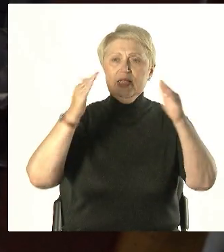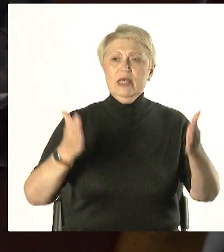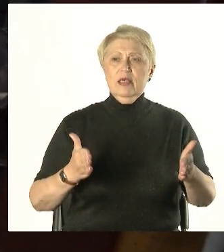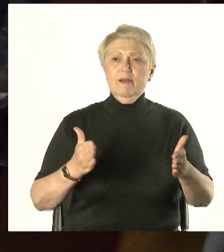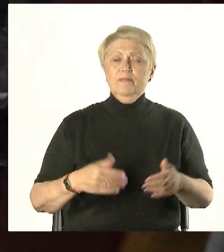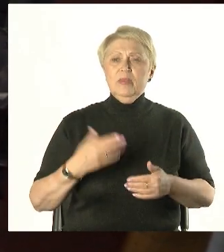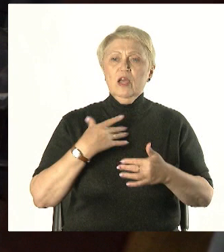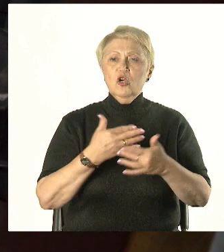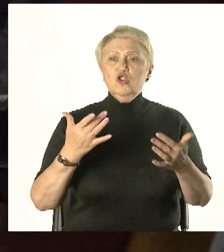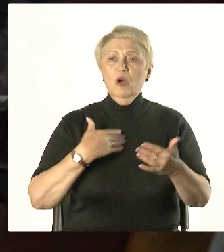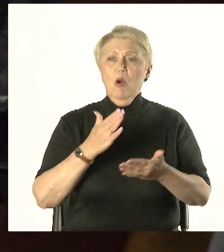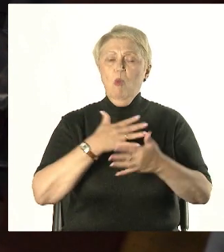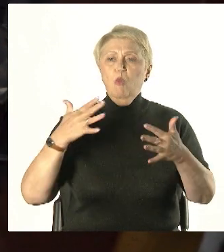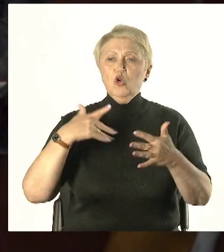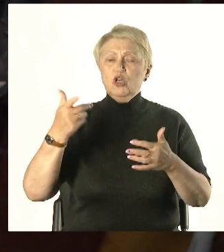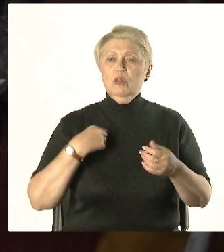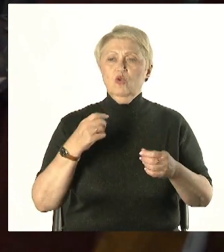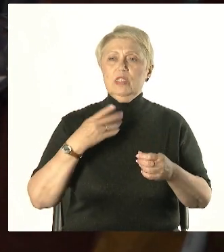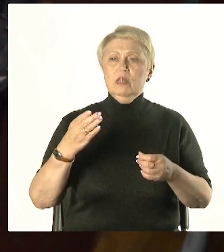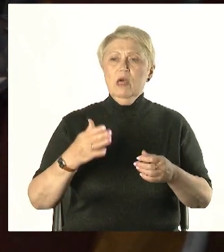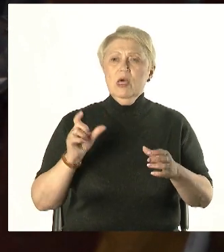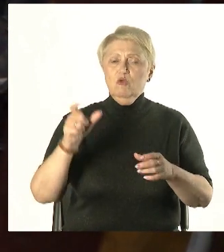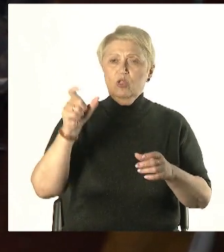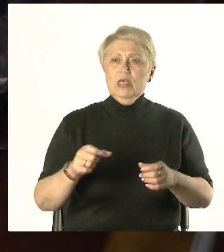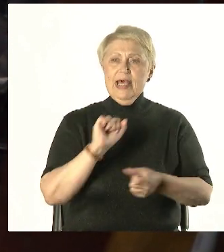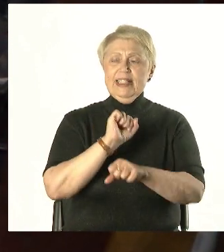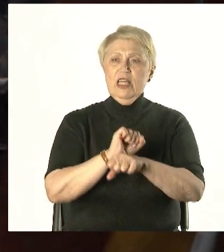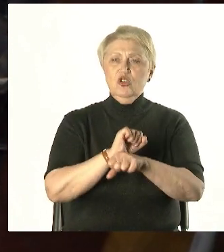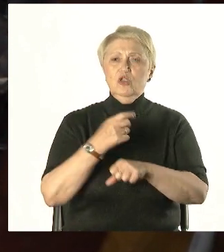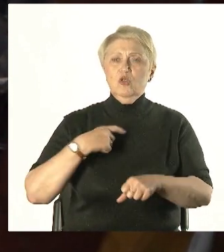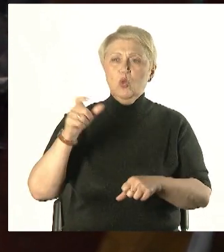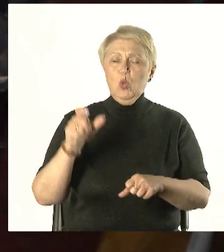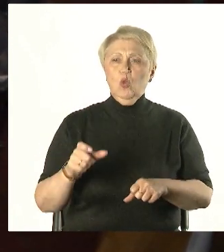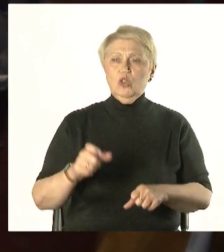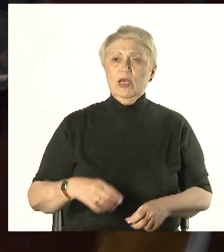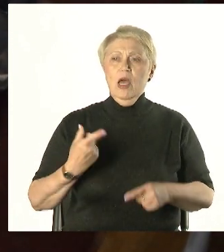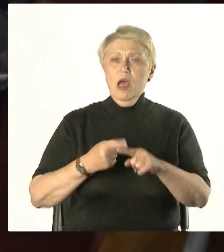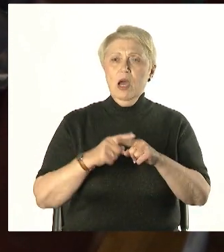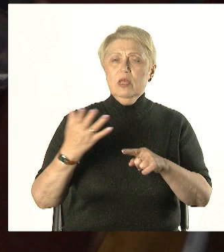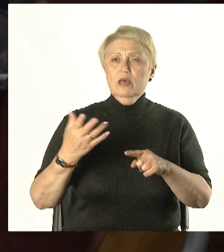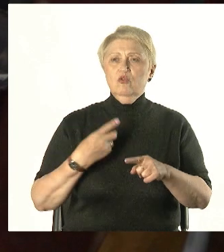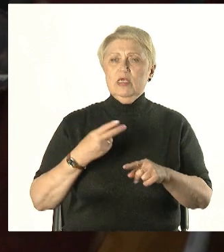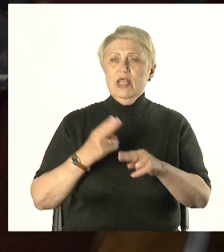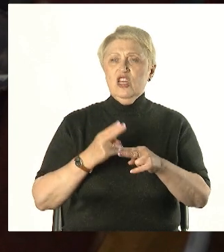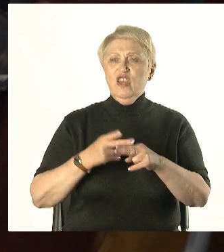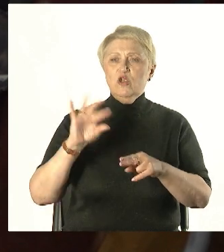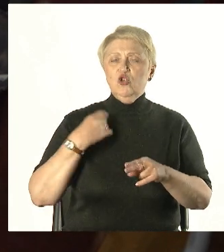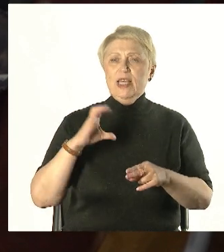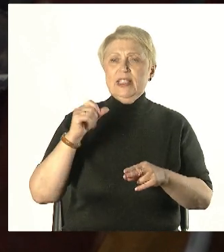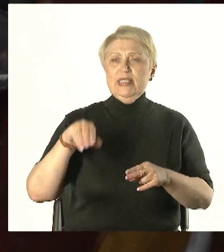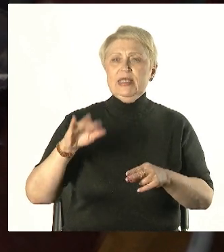больше толще защита. Вот это вот здесь 7 сантиметров свинцовой защиты, плюс нержавейка, плюс 7 сантиметров.